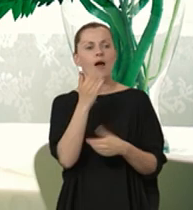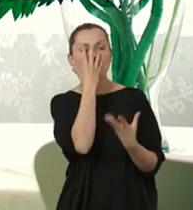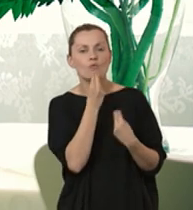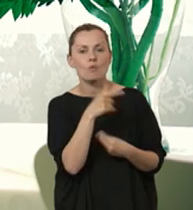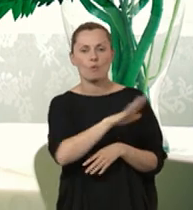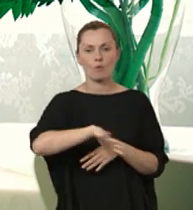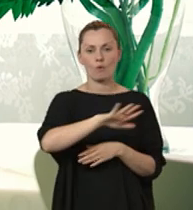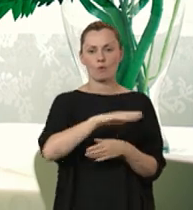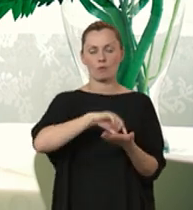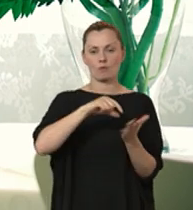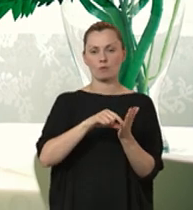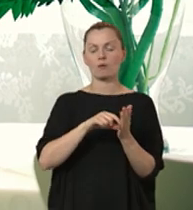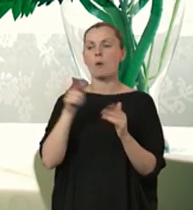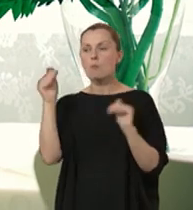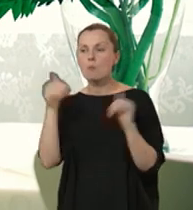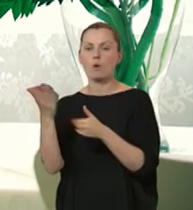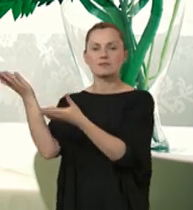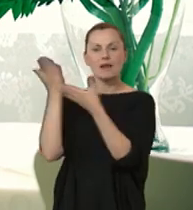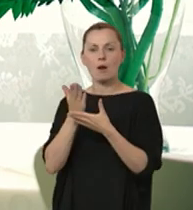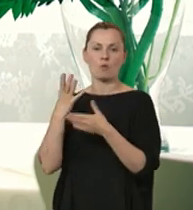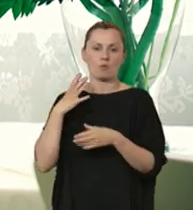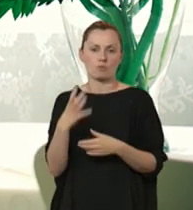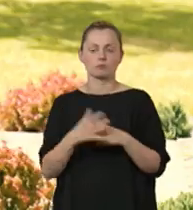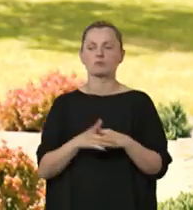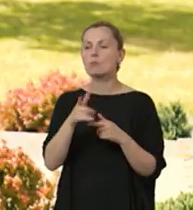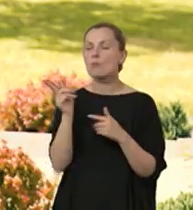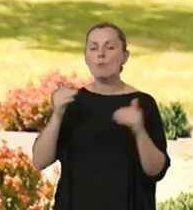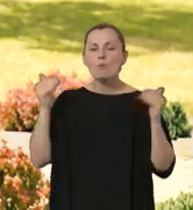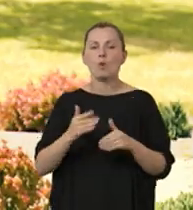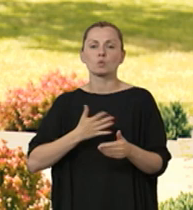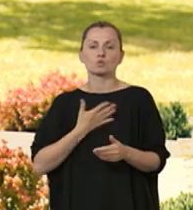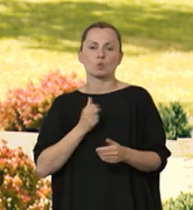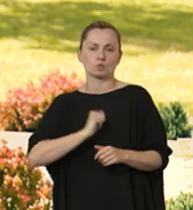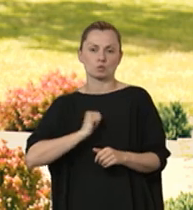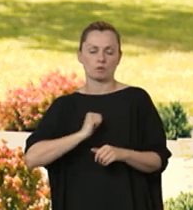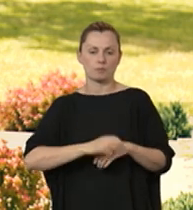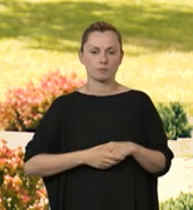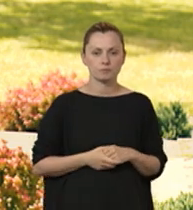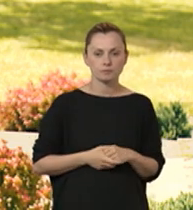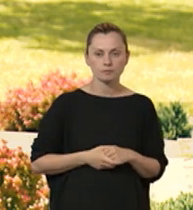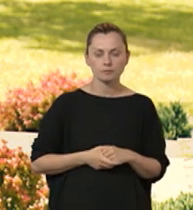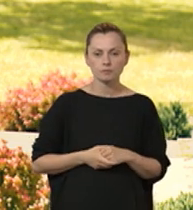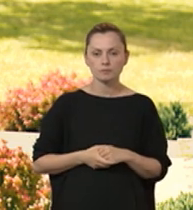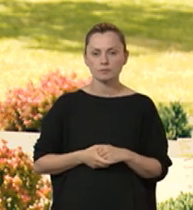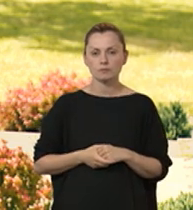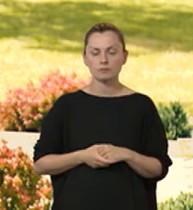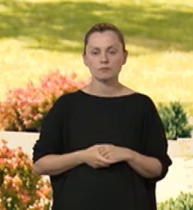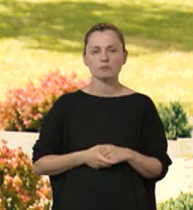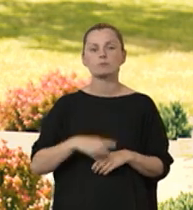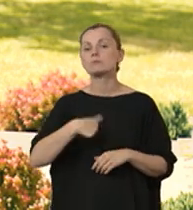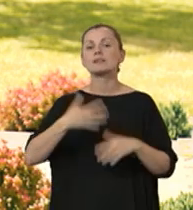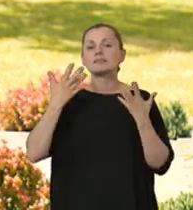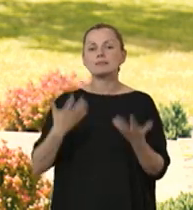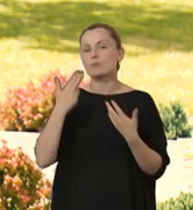wystroju, gdzie mogą zaprosić gości, gdzie mogą się czuć u siebie. I